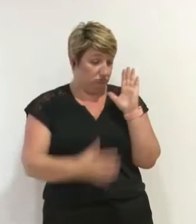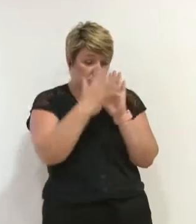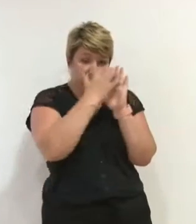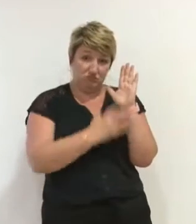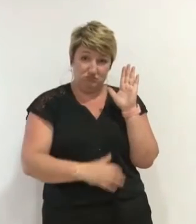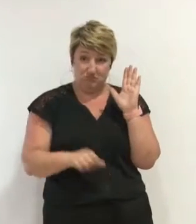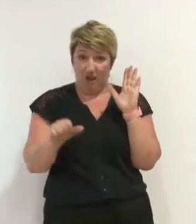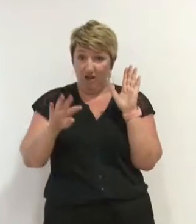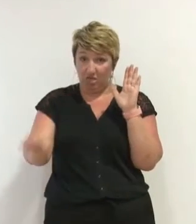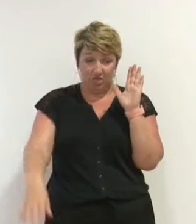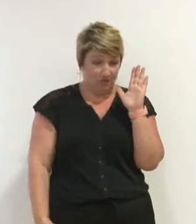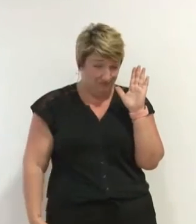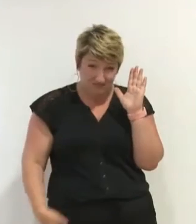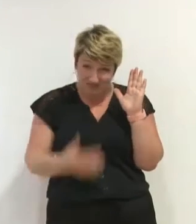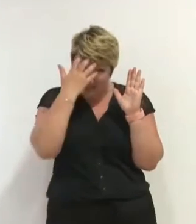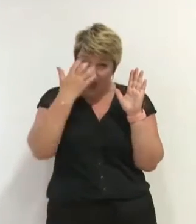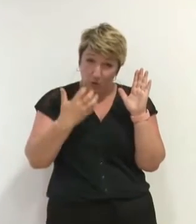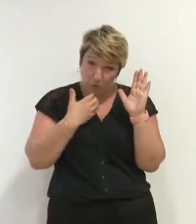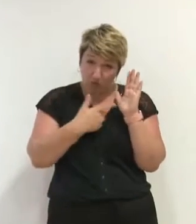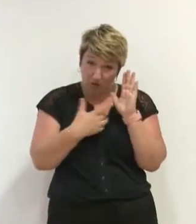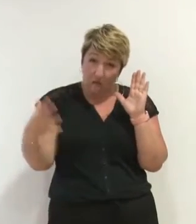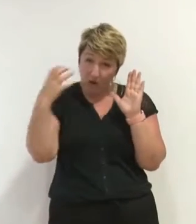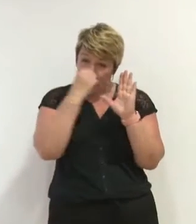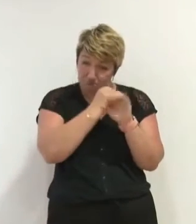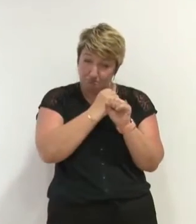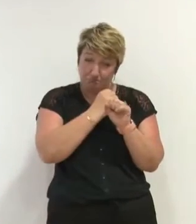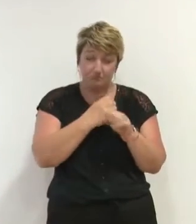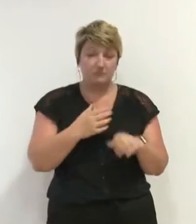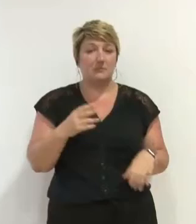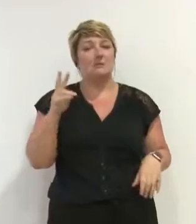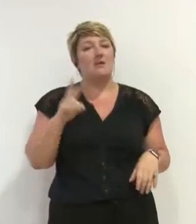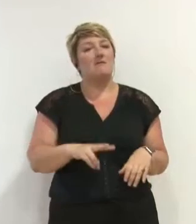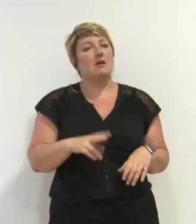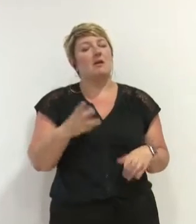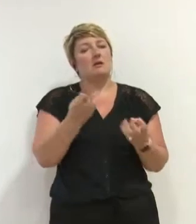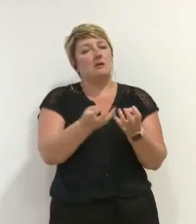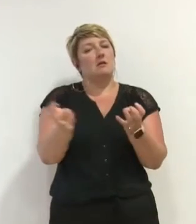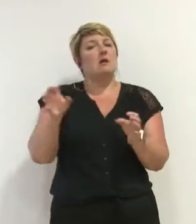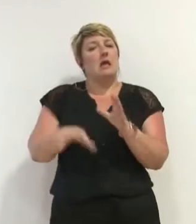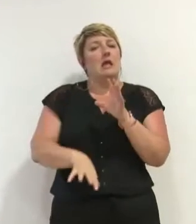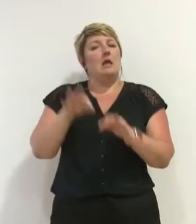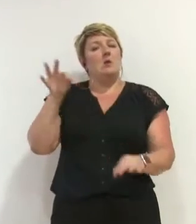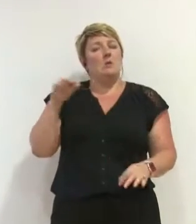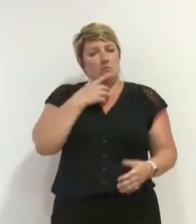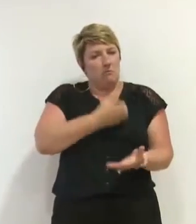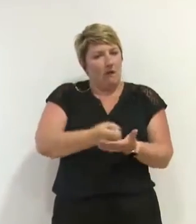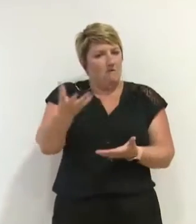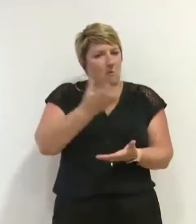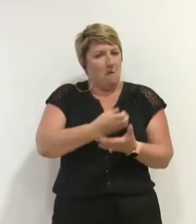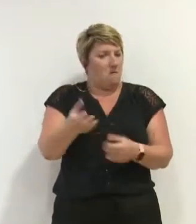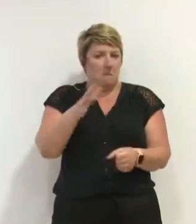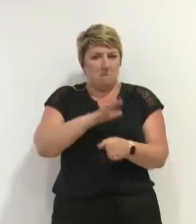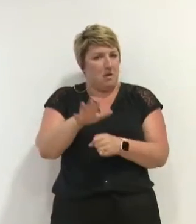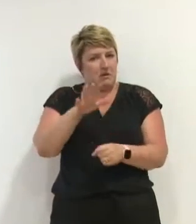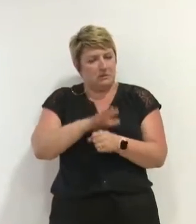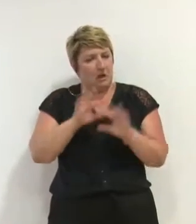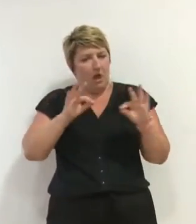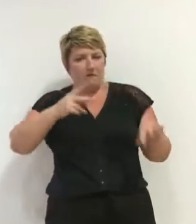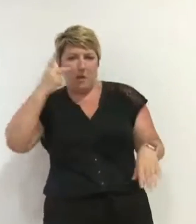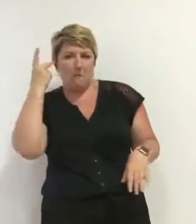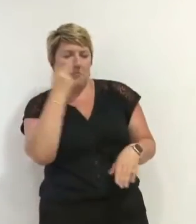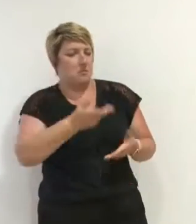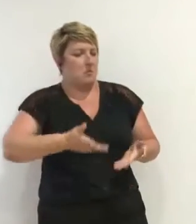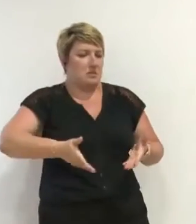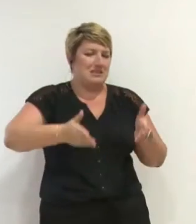sérieux ? Par contre, nous continuons à déplorer le défaut d'information à l'ensemble des élus municipaux concernant les décisions que vous prenez dans l